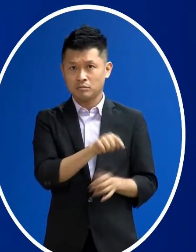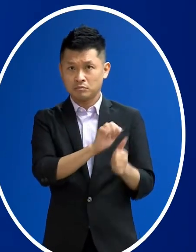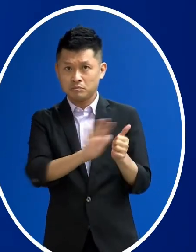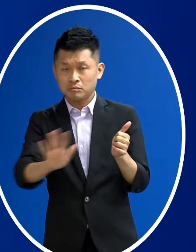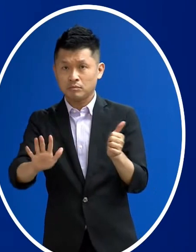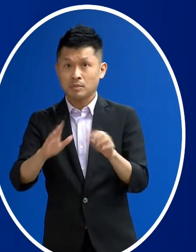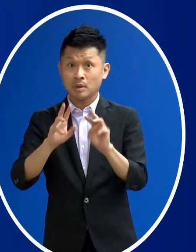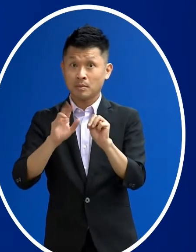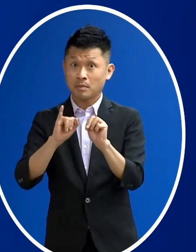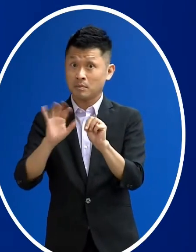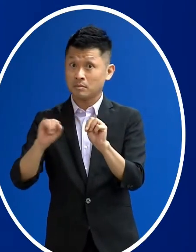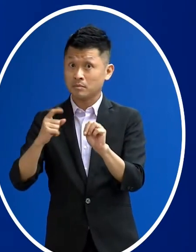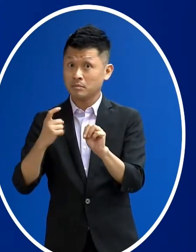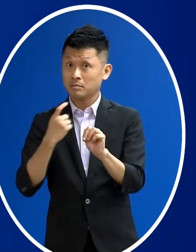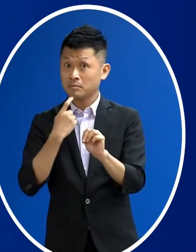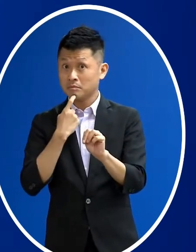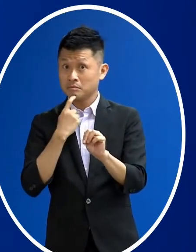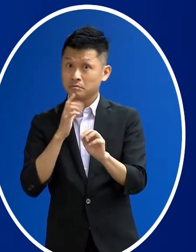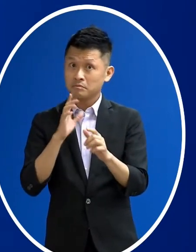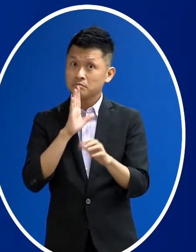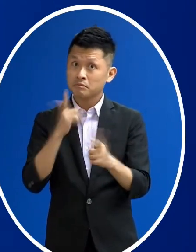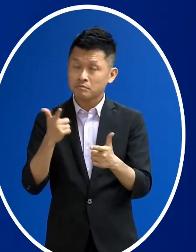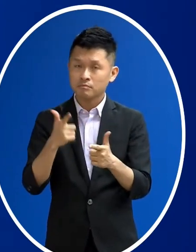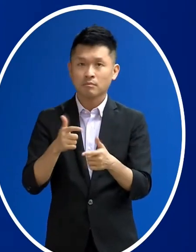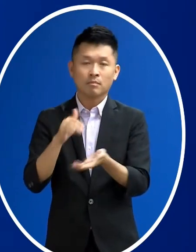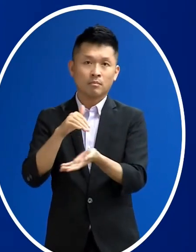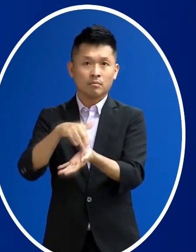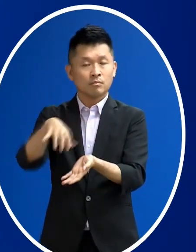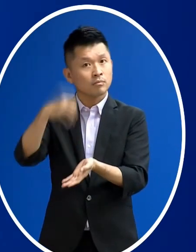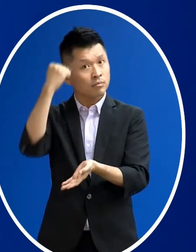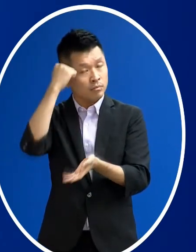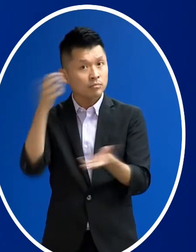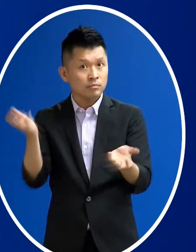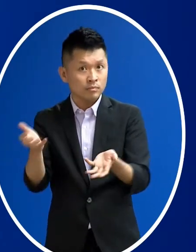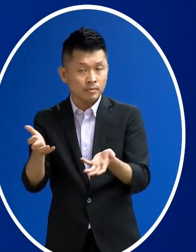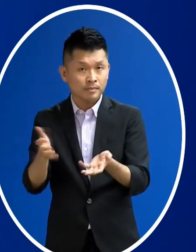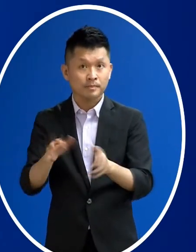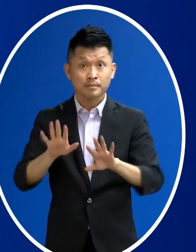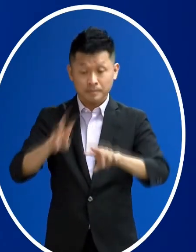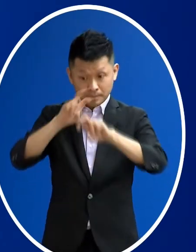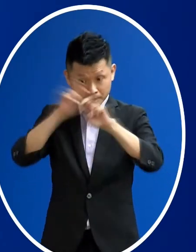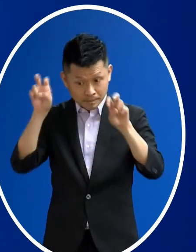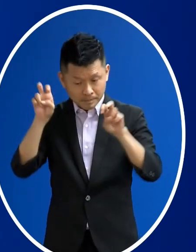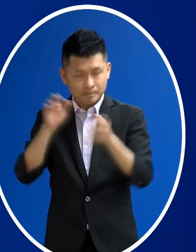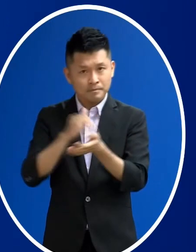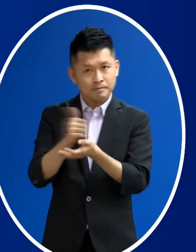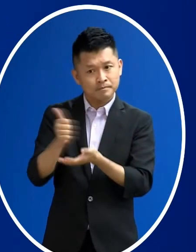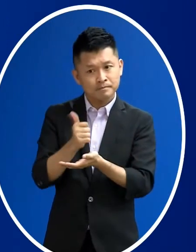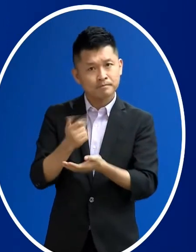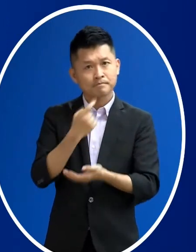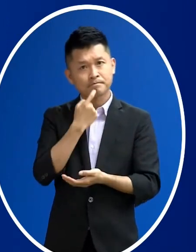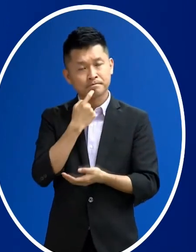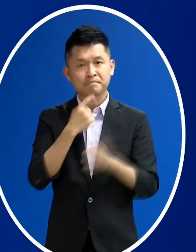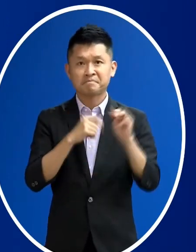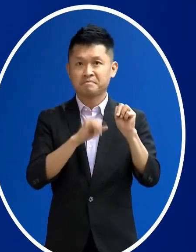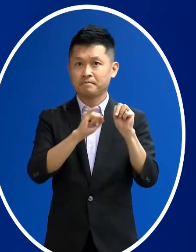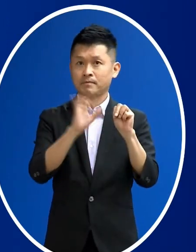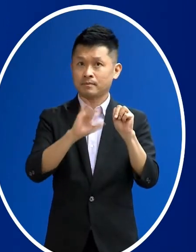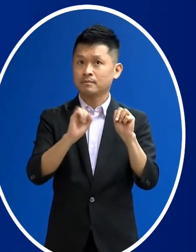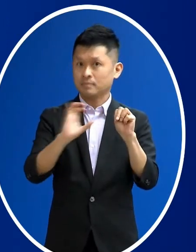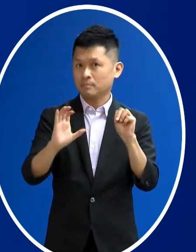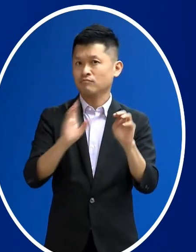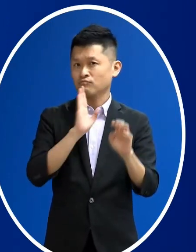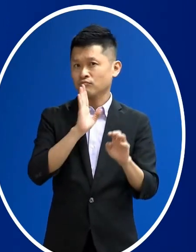住院進行一些相關的檢查 還有治療那目前的瞭解是說 醫生還是高度懷疑是miss C所以